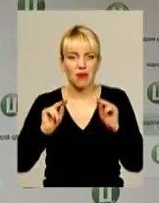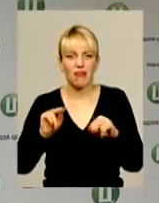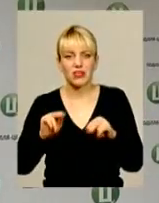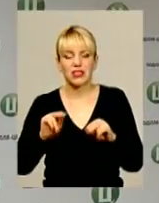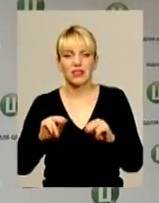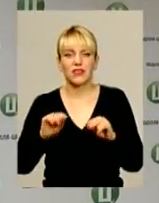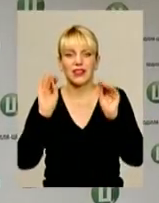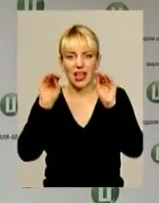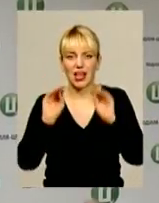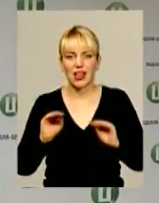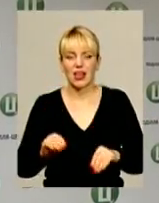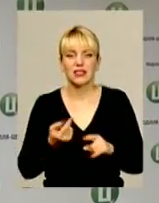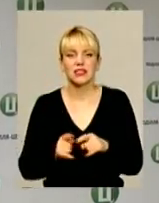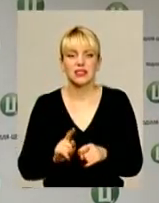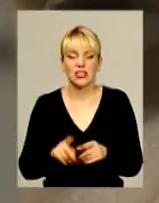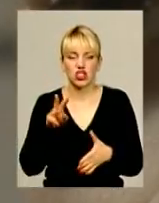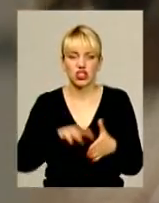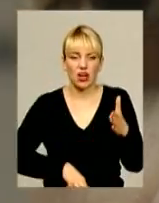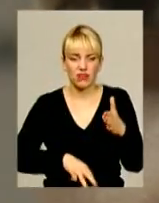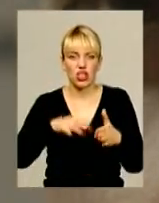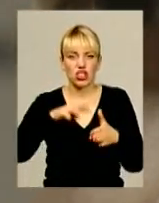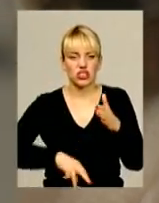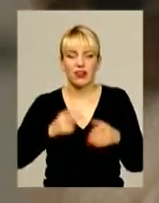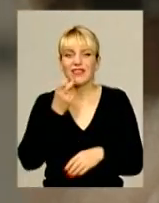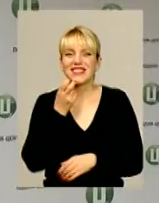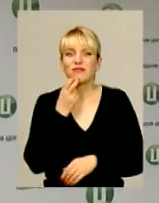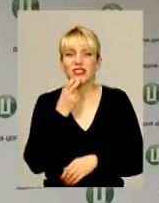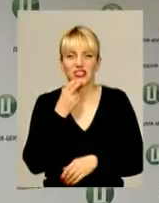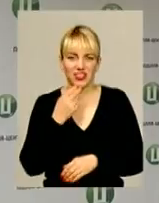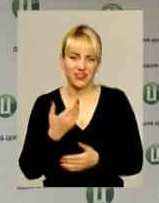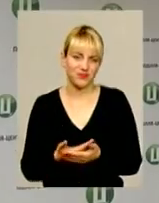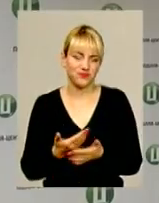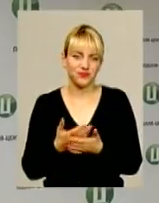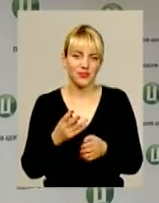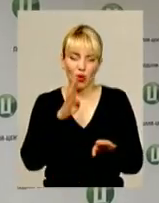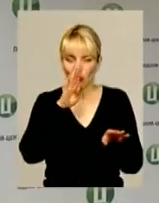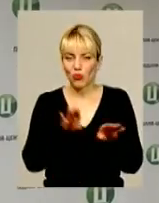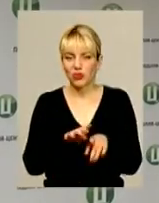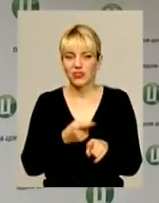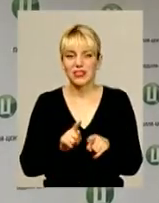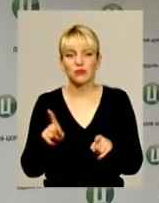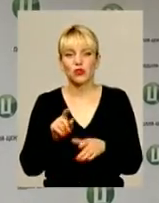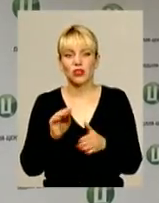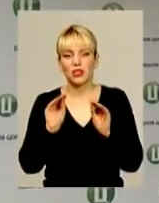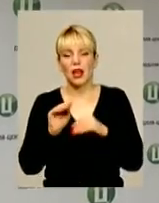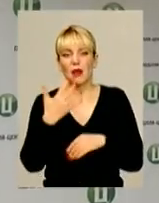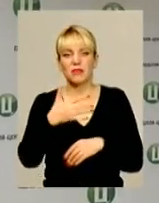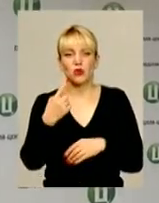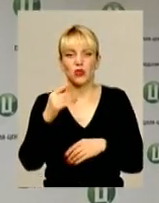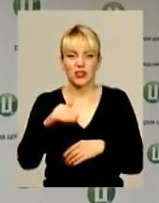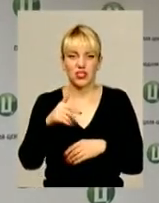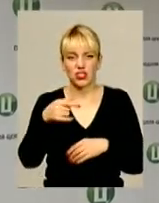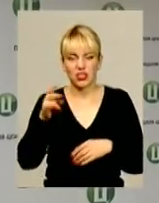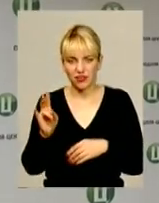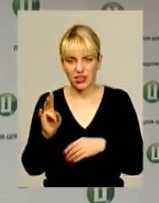– це штраф. Штраф смішний, до речі, порівняно з тим, що вони декларуються до 51 тисячі